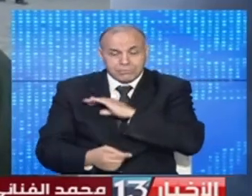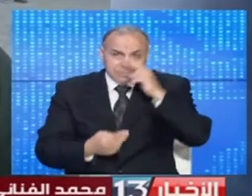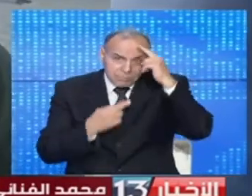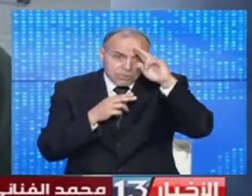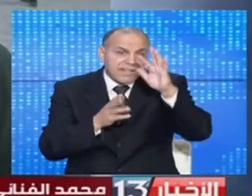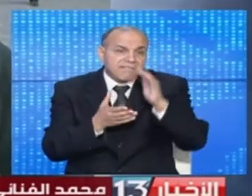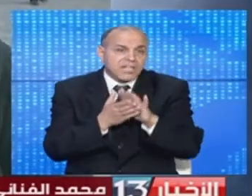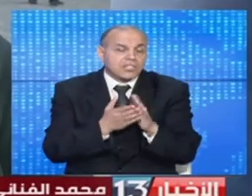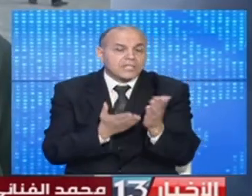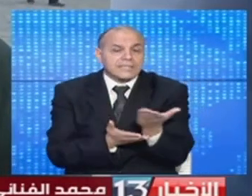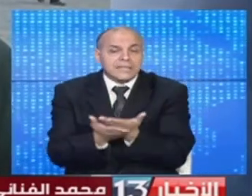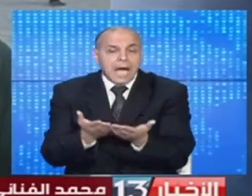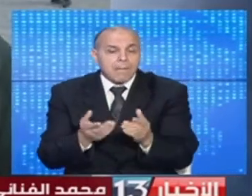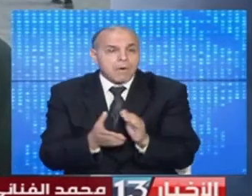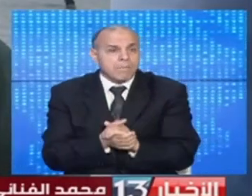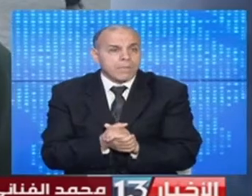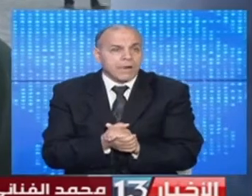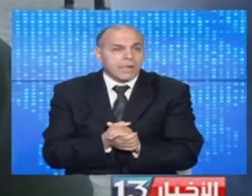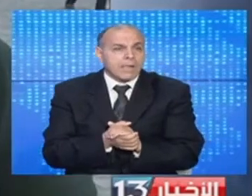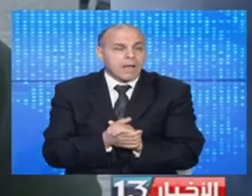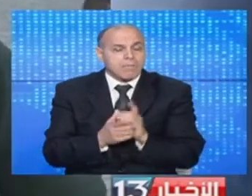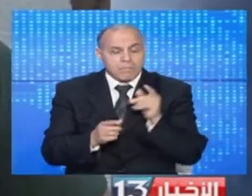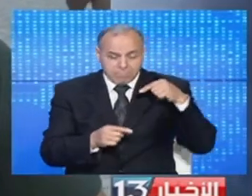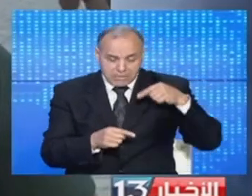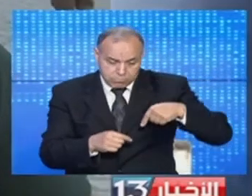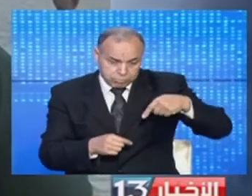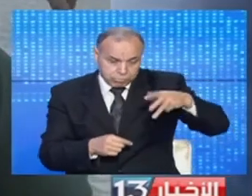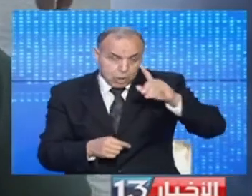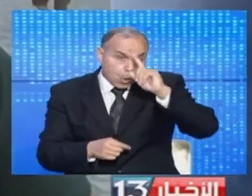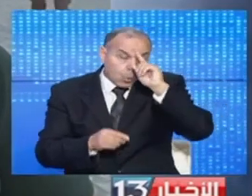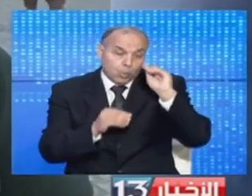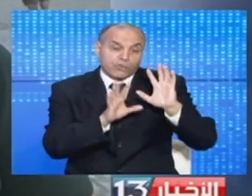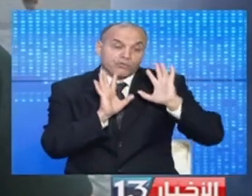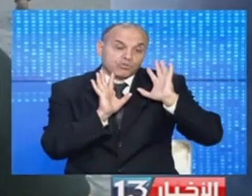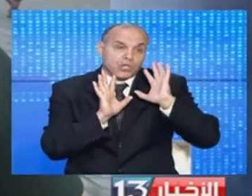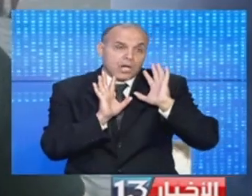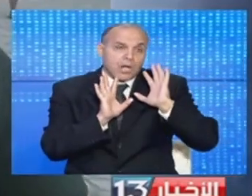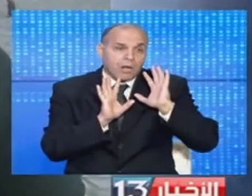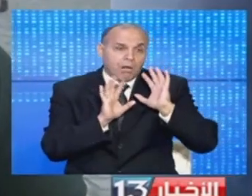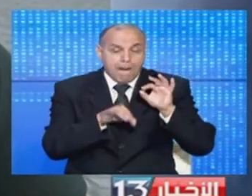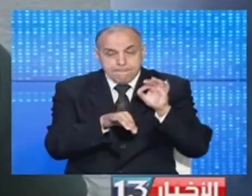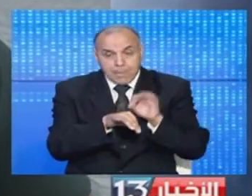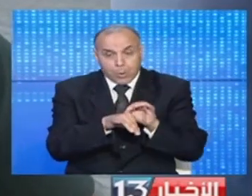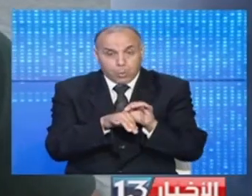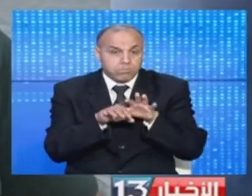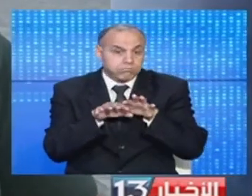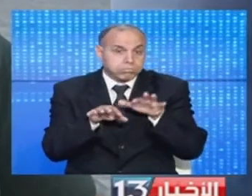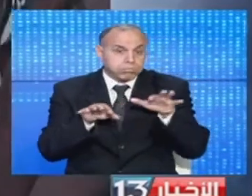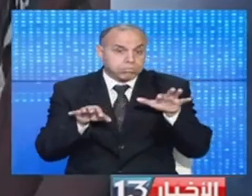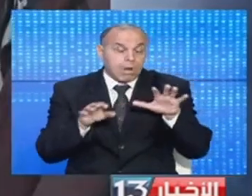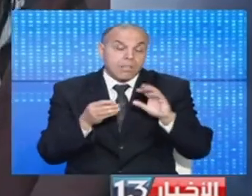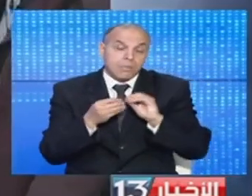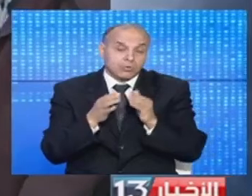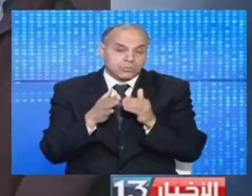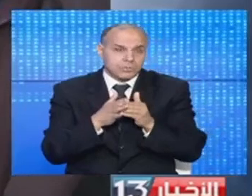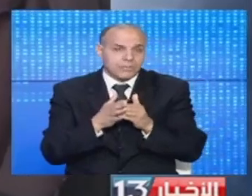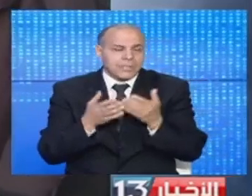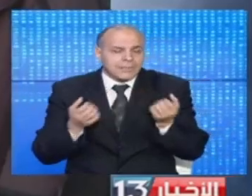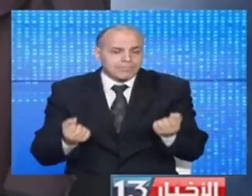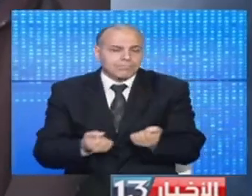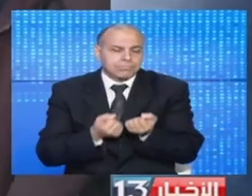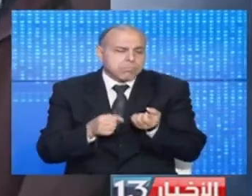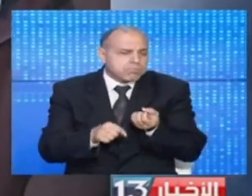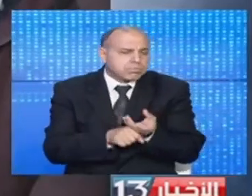كيفاش نتعاملوا في مستقبل لقدر الله زاد الوضع الوبائي منها انتشر أكثر حملات